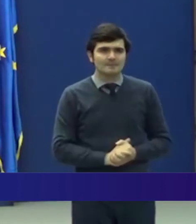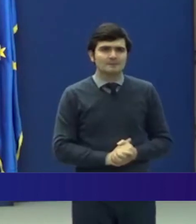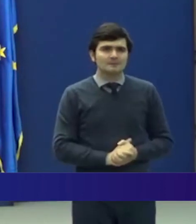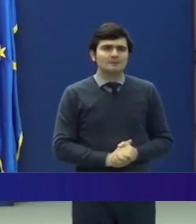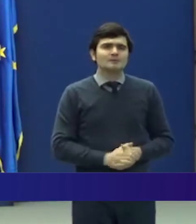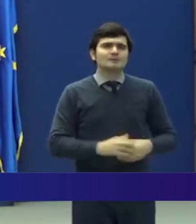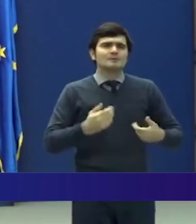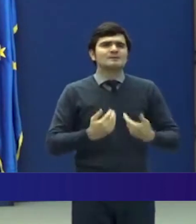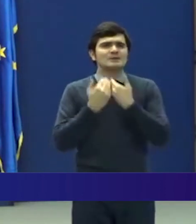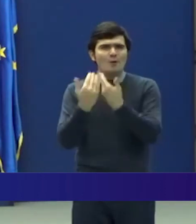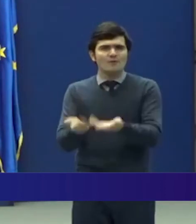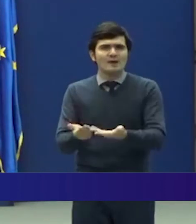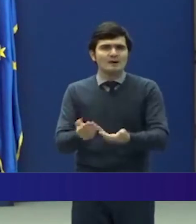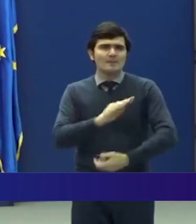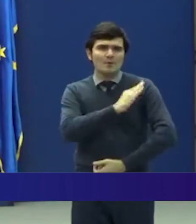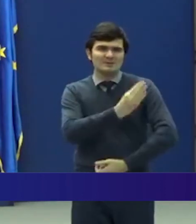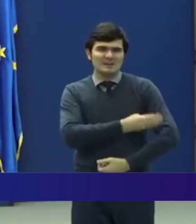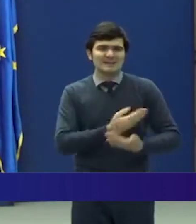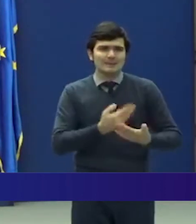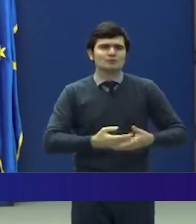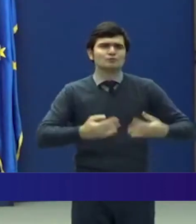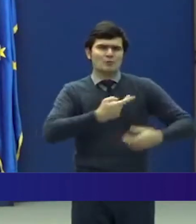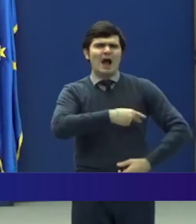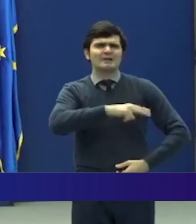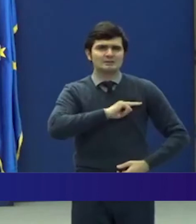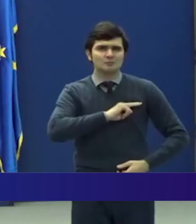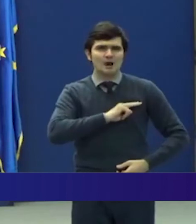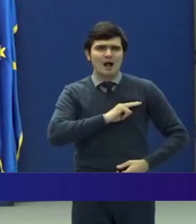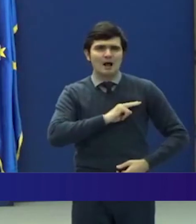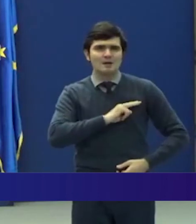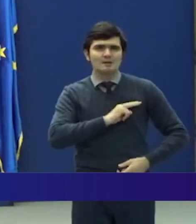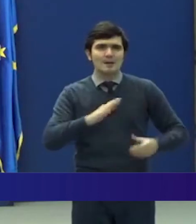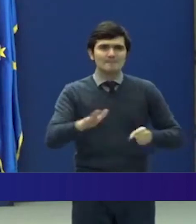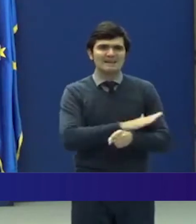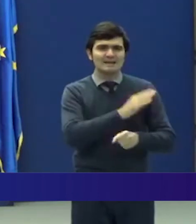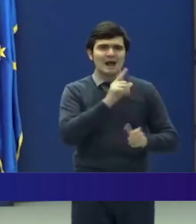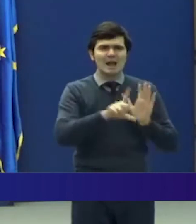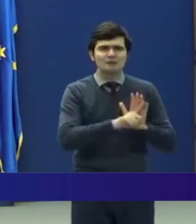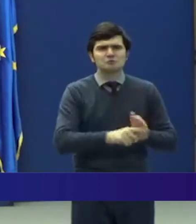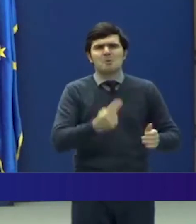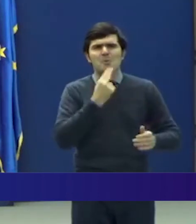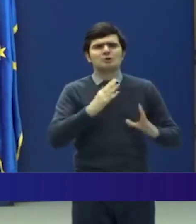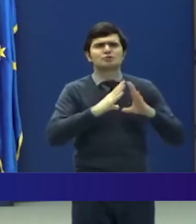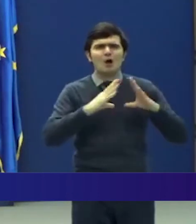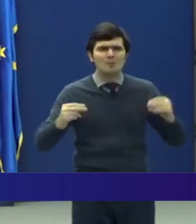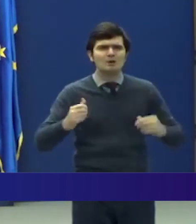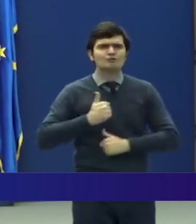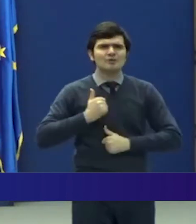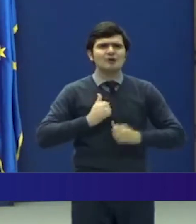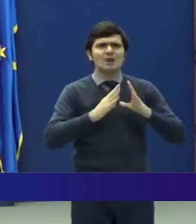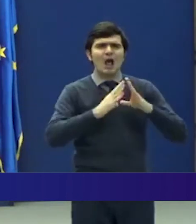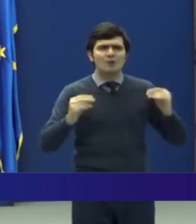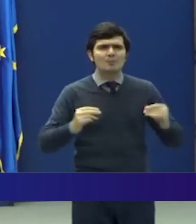abilitate să asigure aceste prevedări Poliția Română, Jandarmeria Română, Poliția